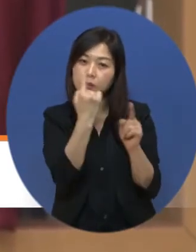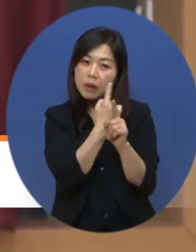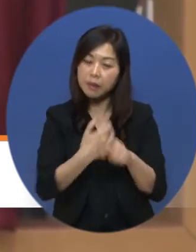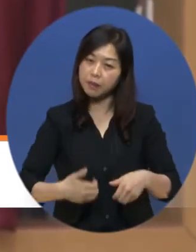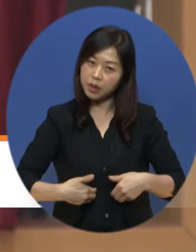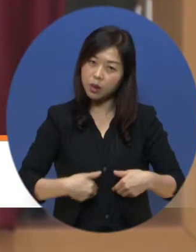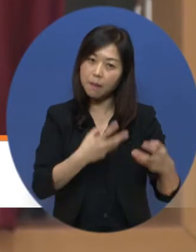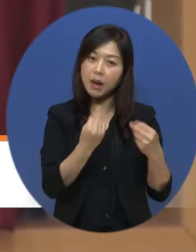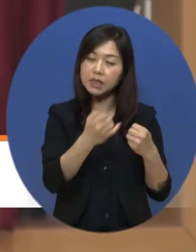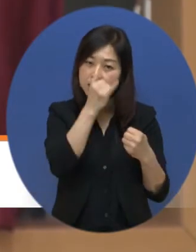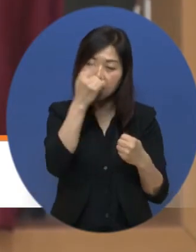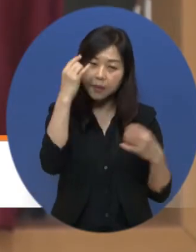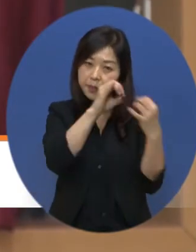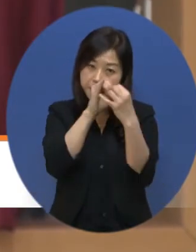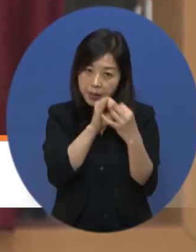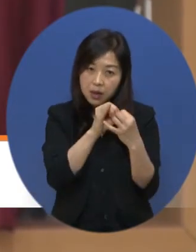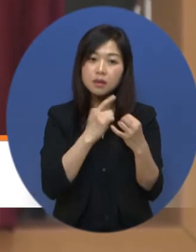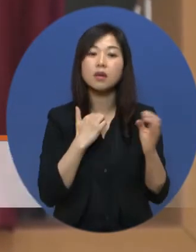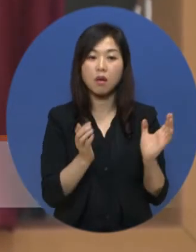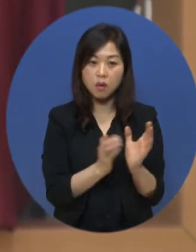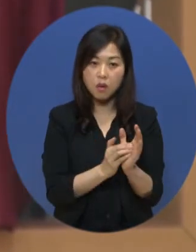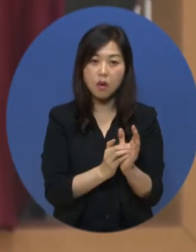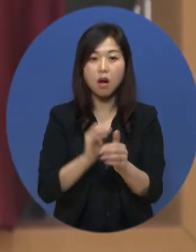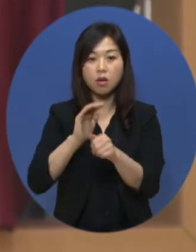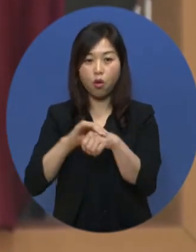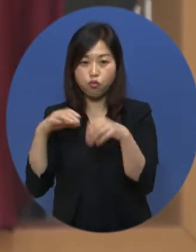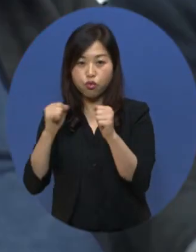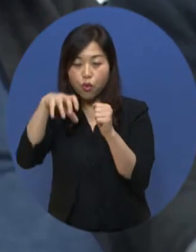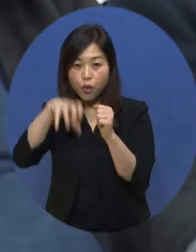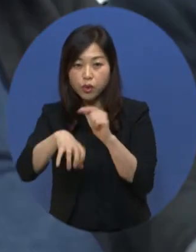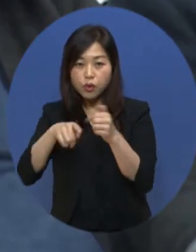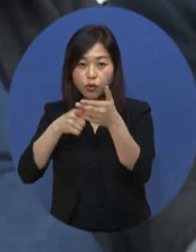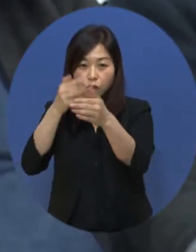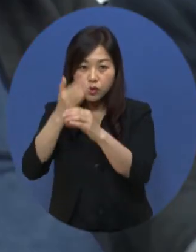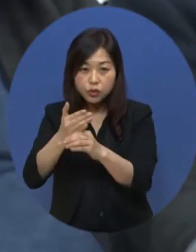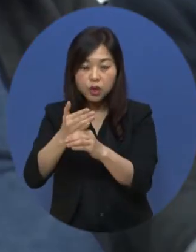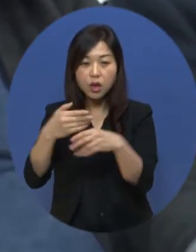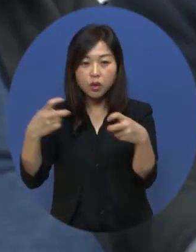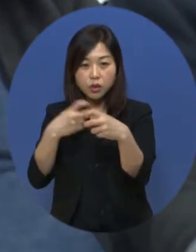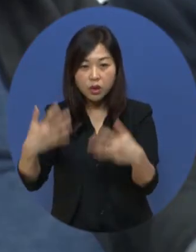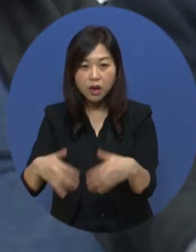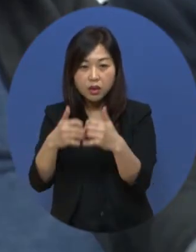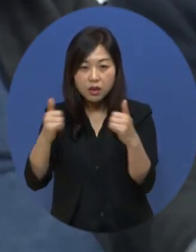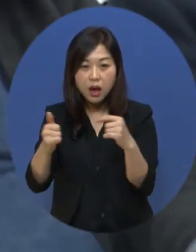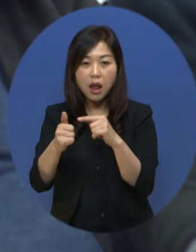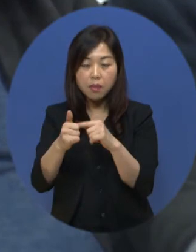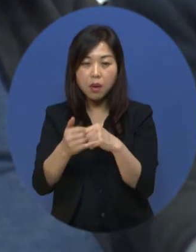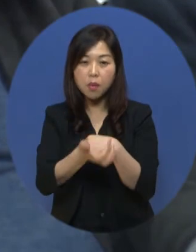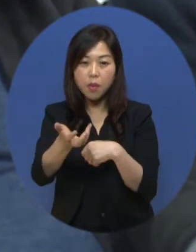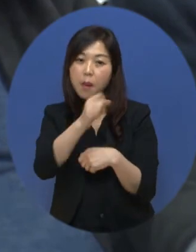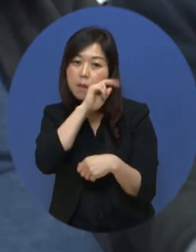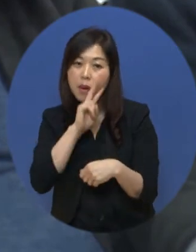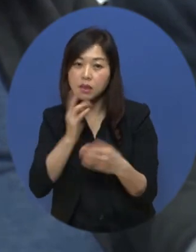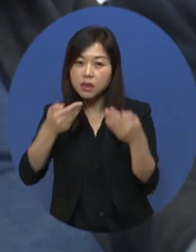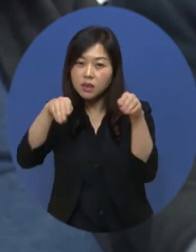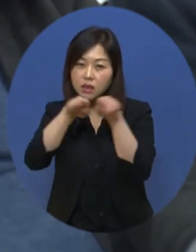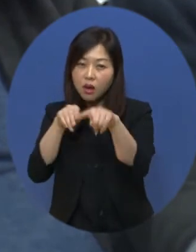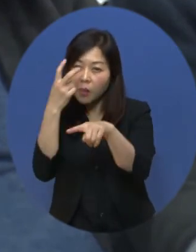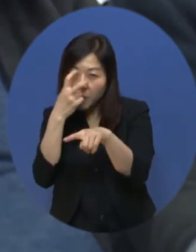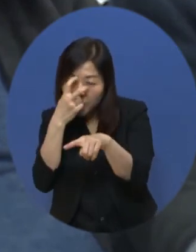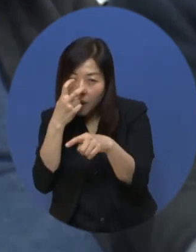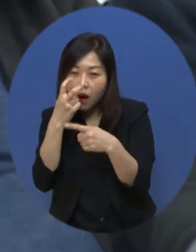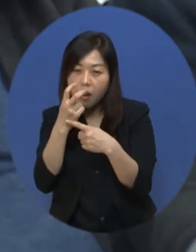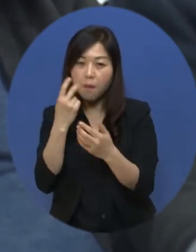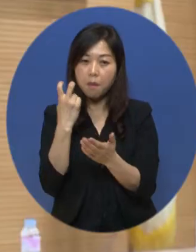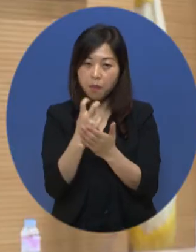많다는 데 뜻이 모아졌으며 경상북도에서 진행 중인 교통약자 이동 편의시설 점검에 관한 조례안의 추이에